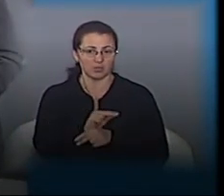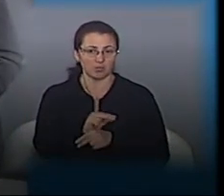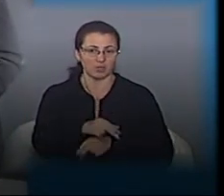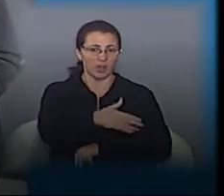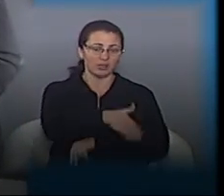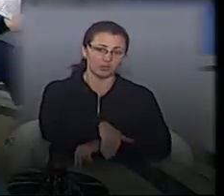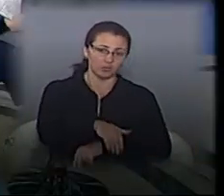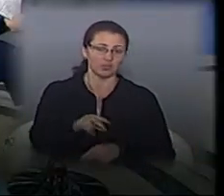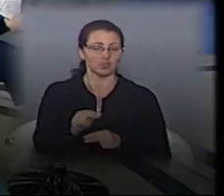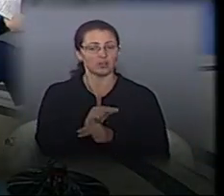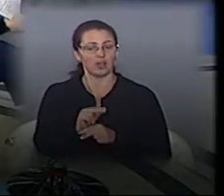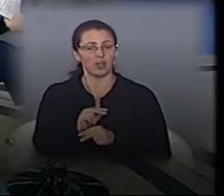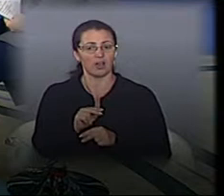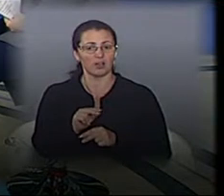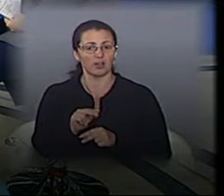райдержадміністрації?